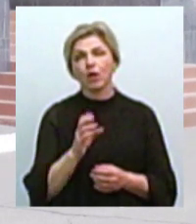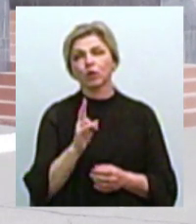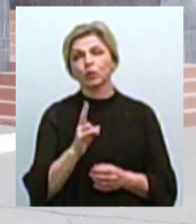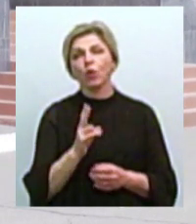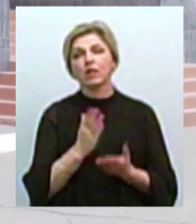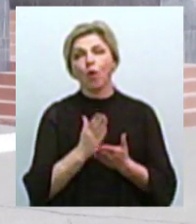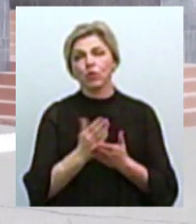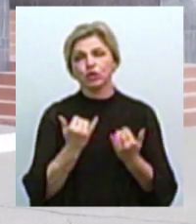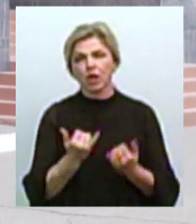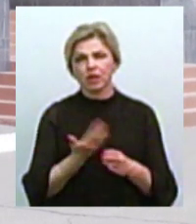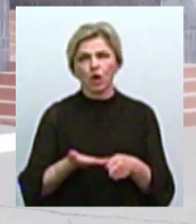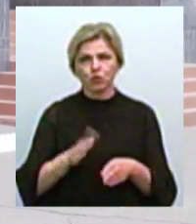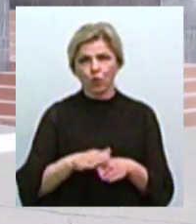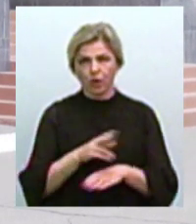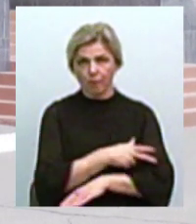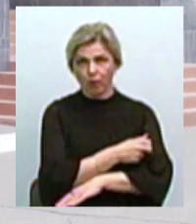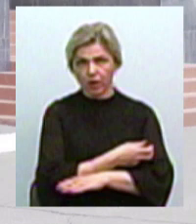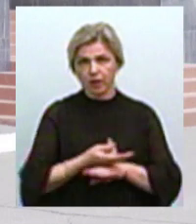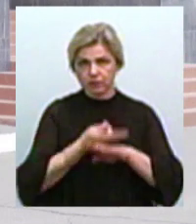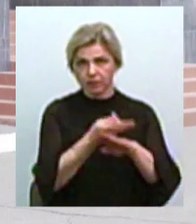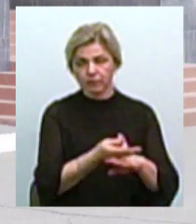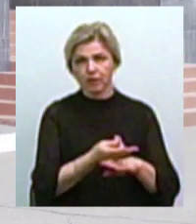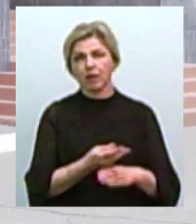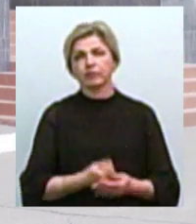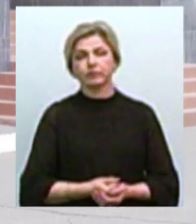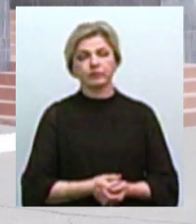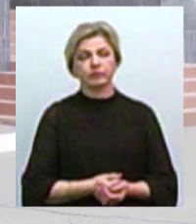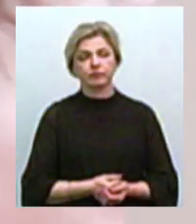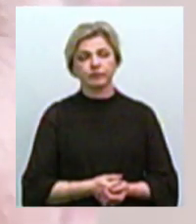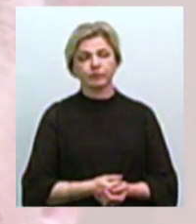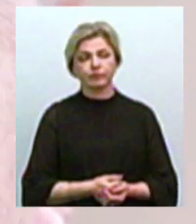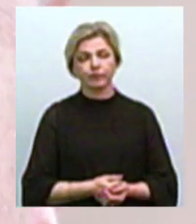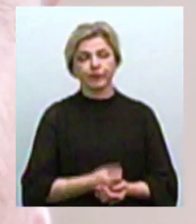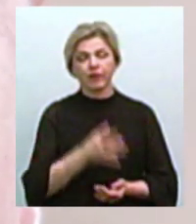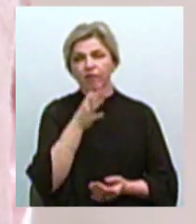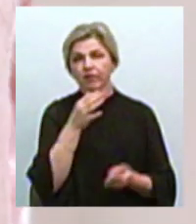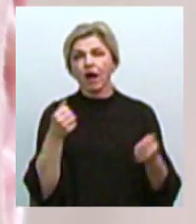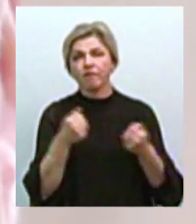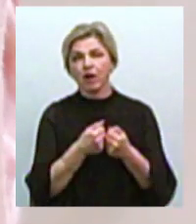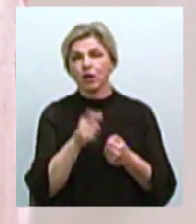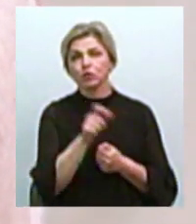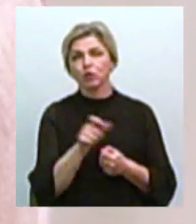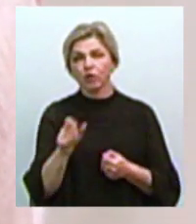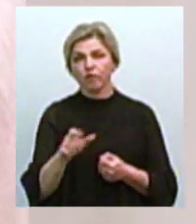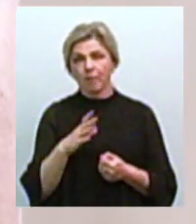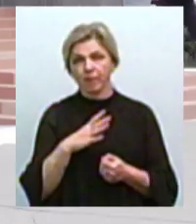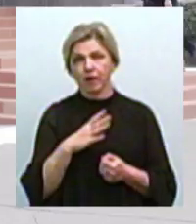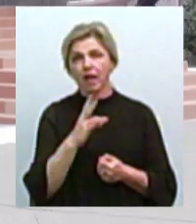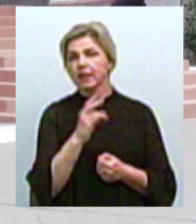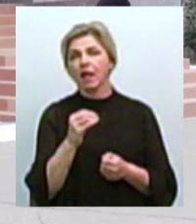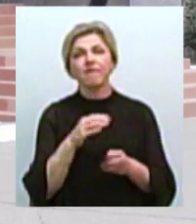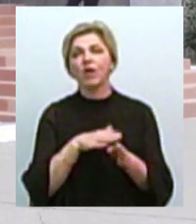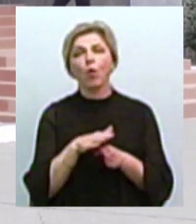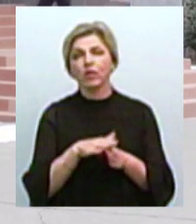стані в лікарні, а Ігор отримав тілесні ушкодження несумісні з життям. Під час аварії чоловіки були непри виконанні.